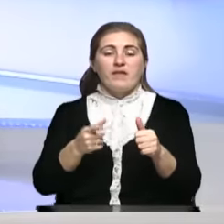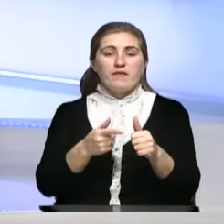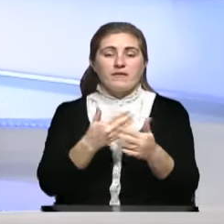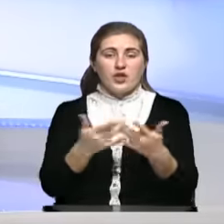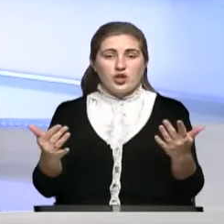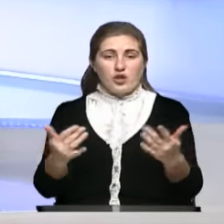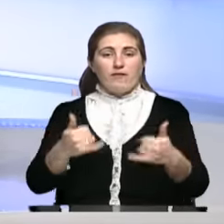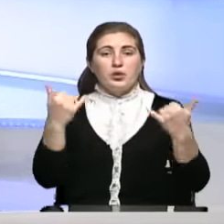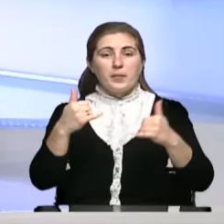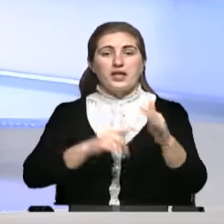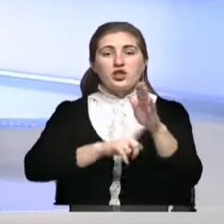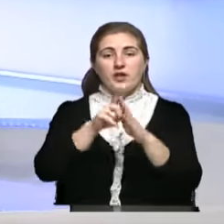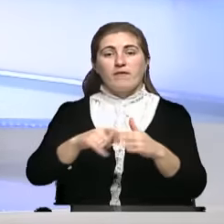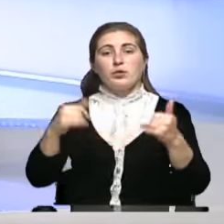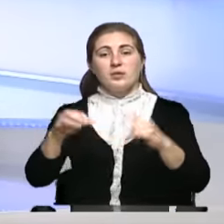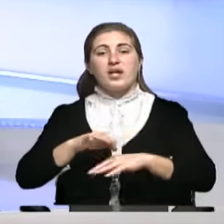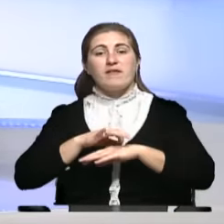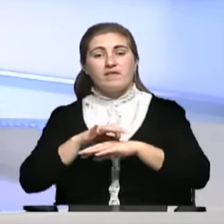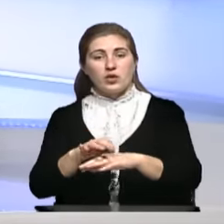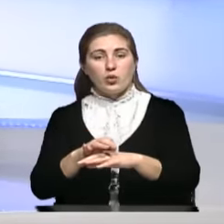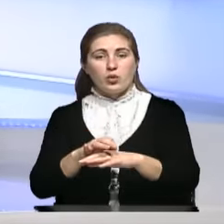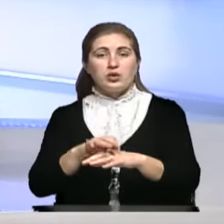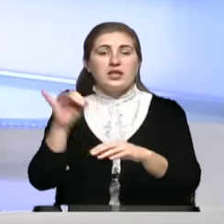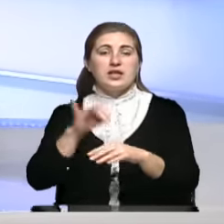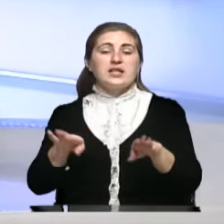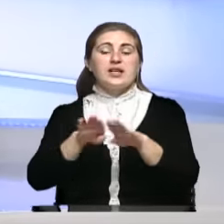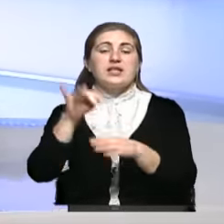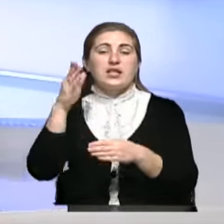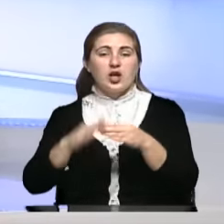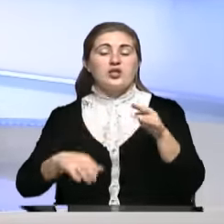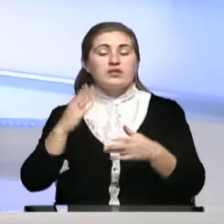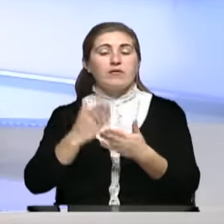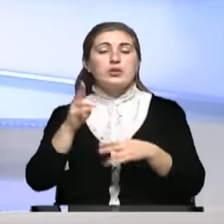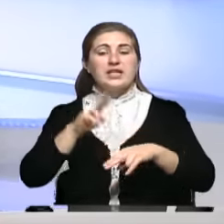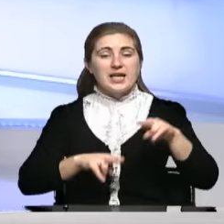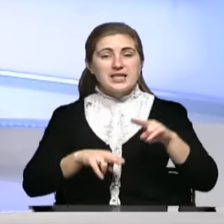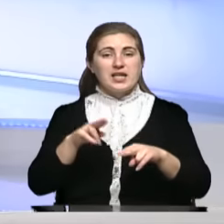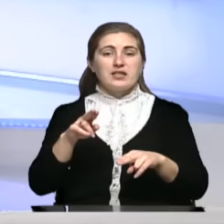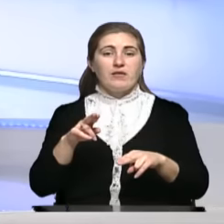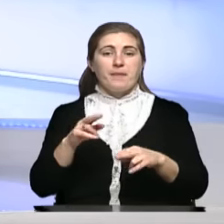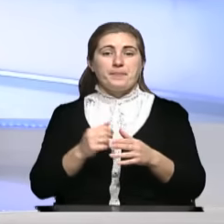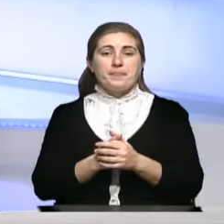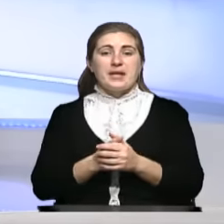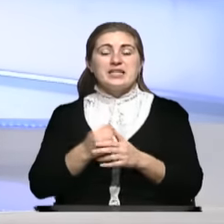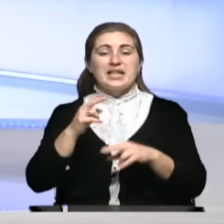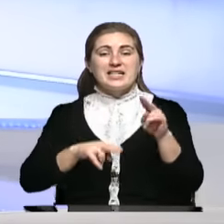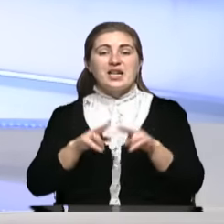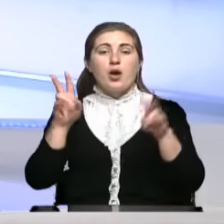начинается, фундаментально ведется, фундаментально заканчивается. Вот строительство в